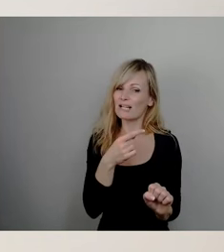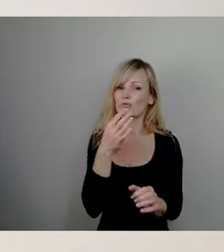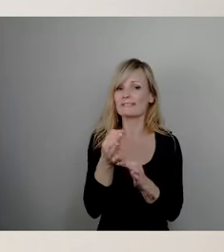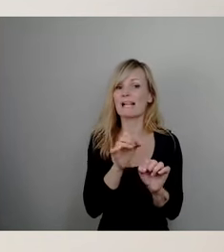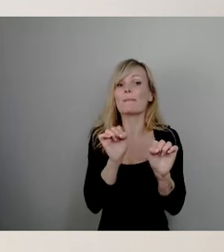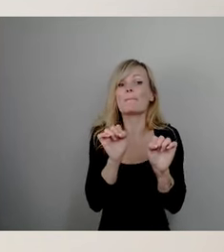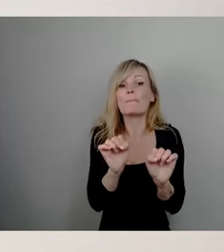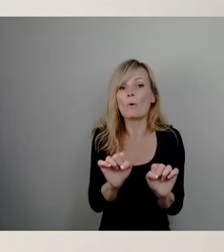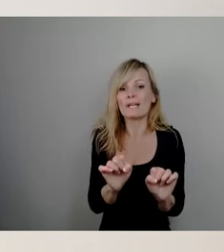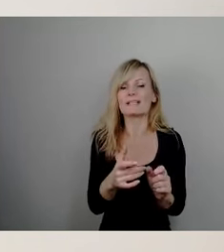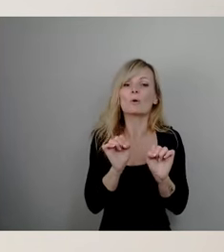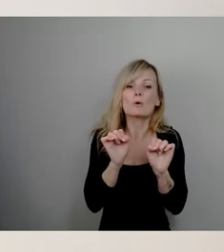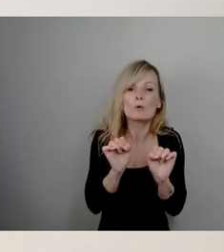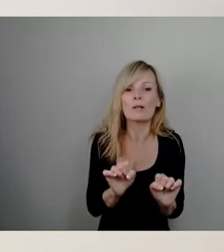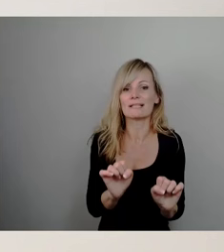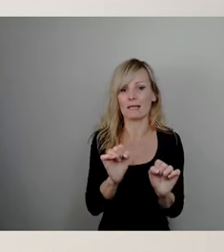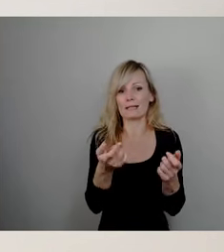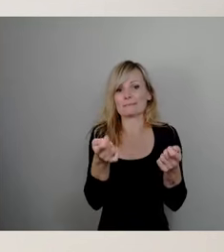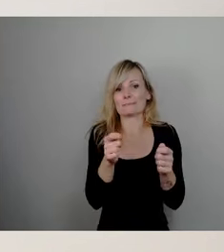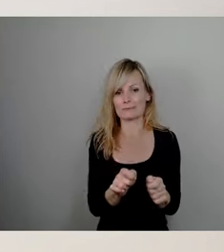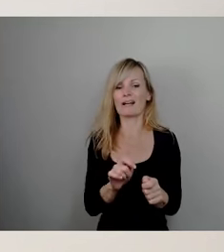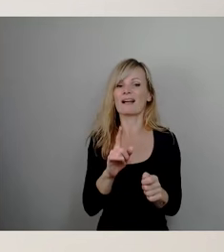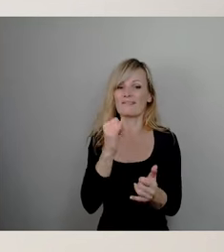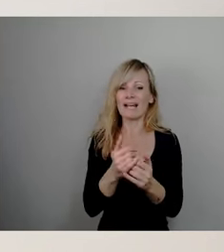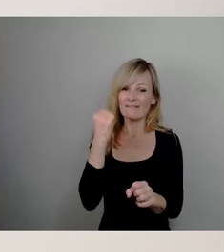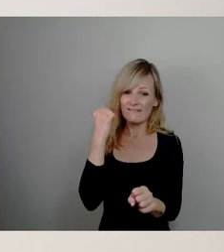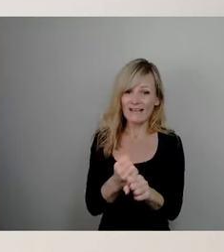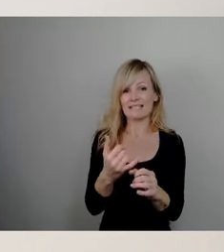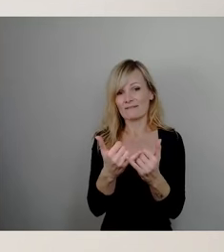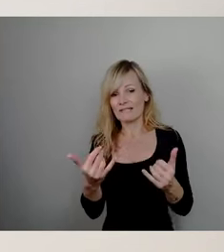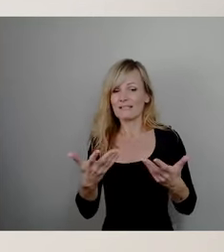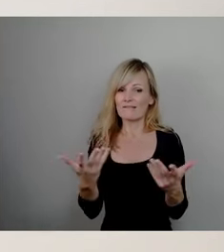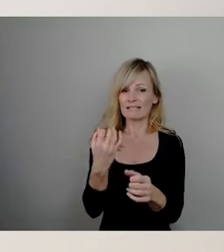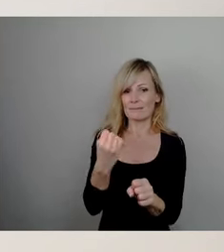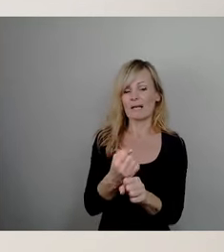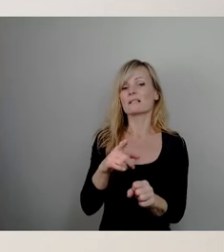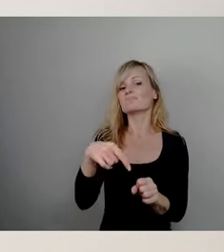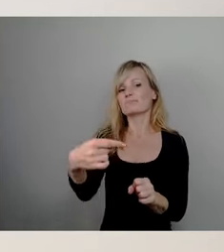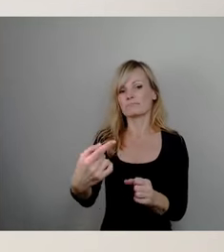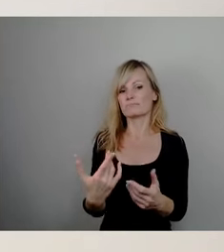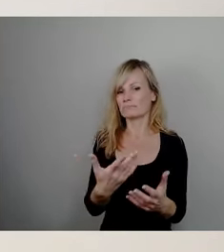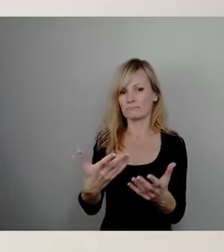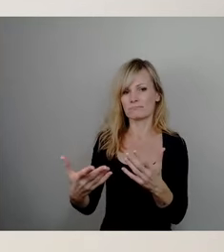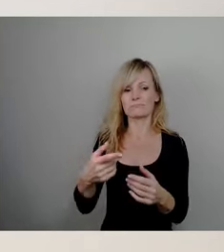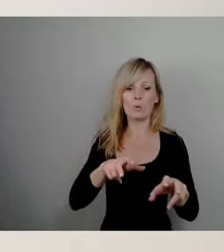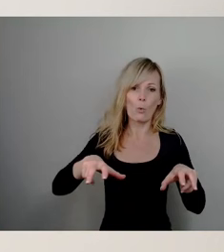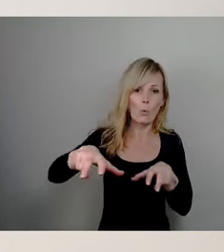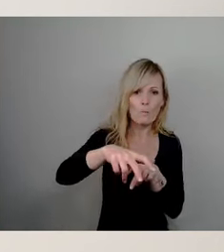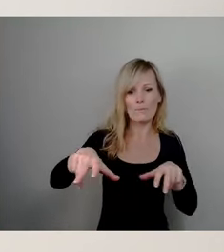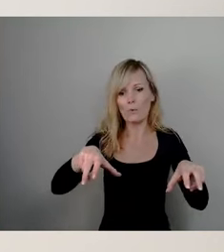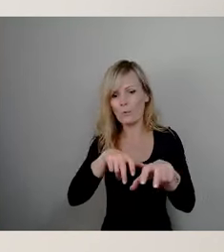letzte Wort, wie was gestaltet wird, möglicherweise auch anders verteilt wird, hat der